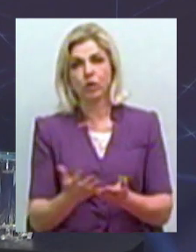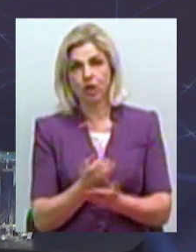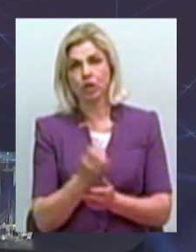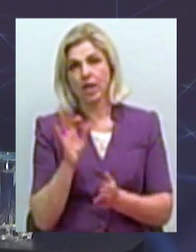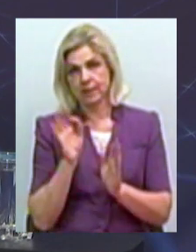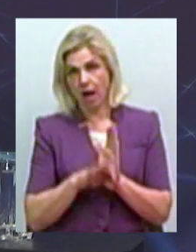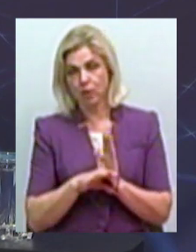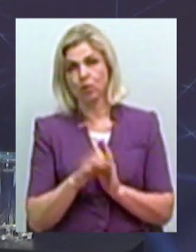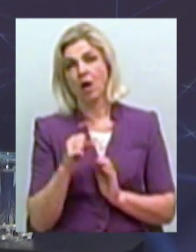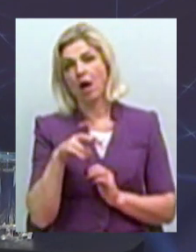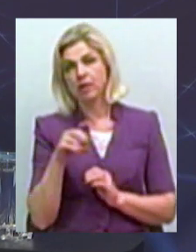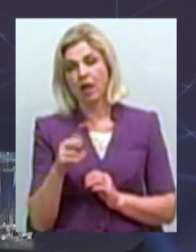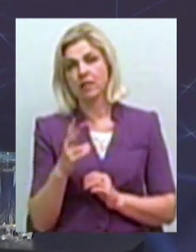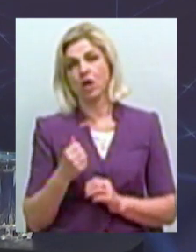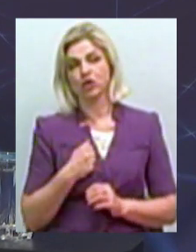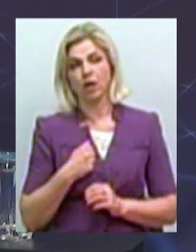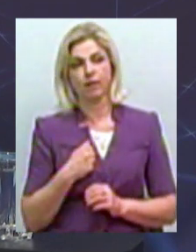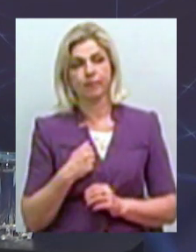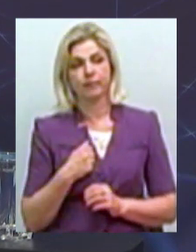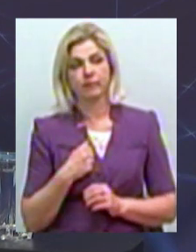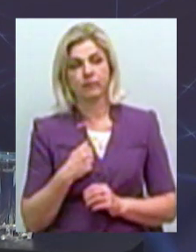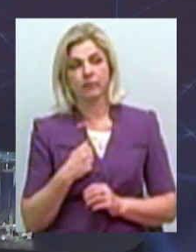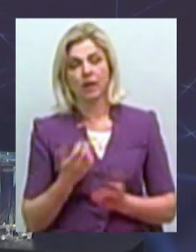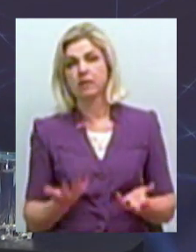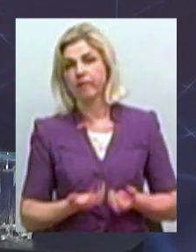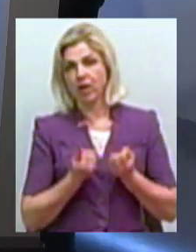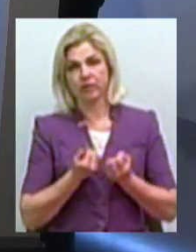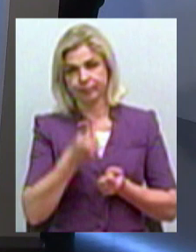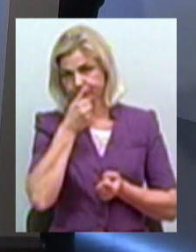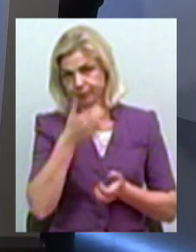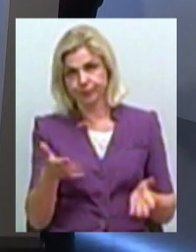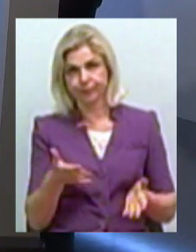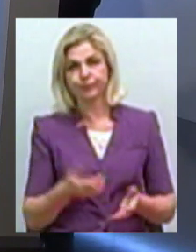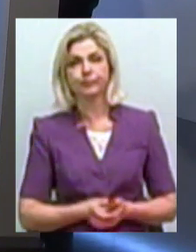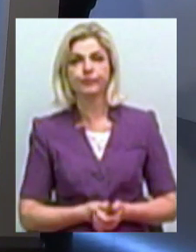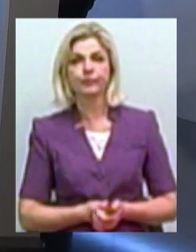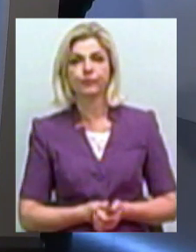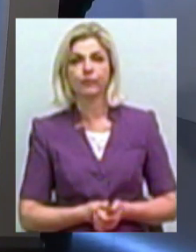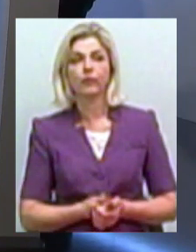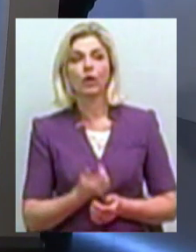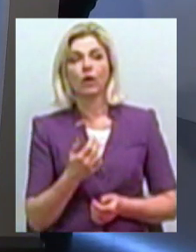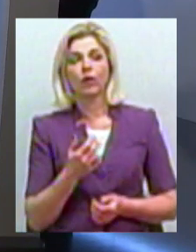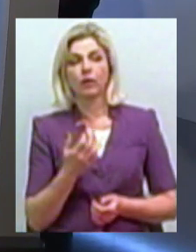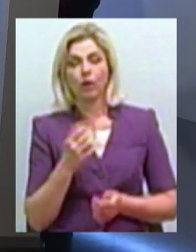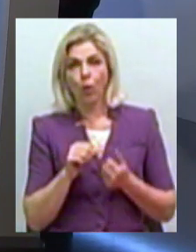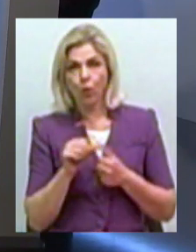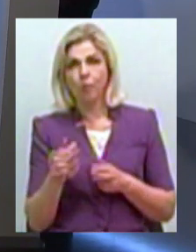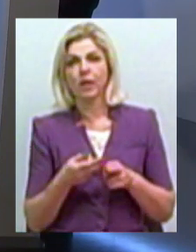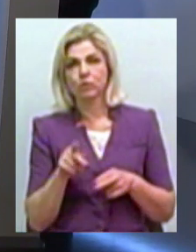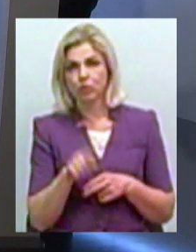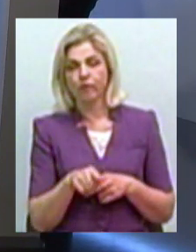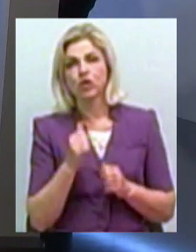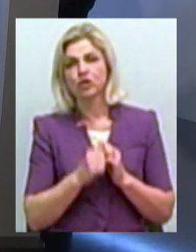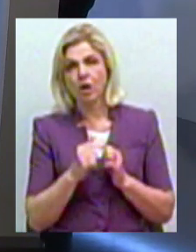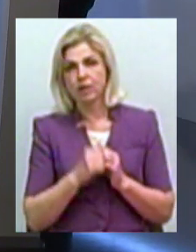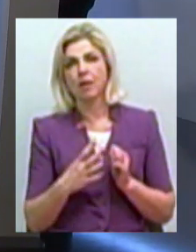відразу, але, на жаль, врятувати не вдалося. Крім того, хочу сказати, що нерідко